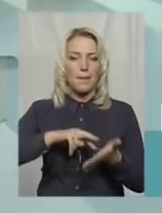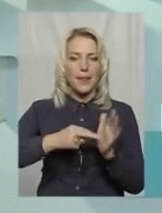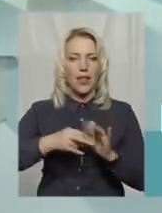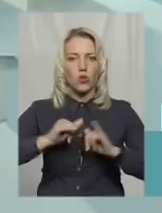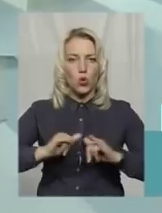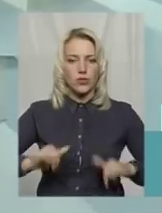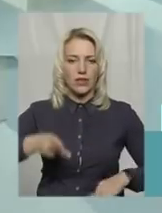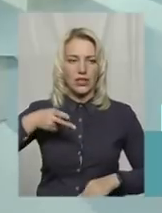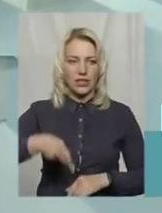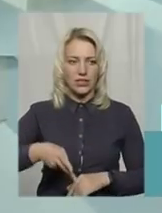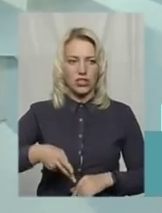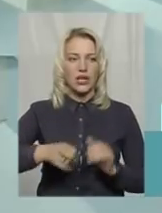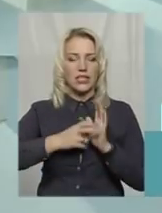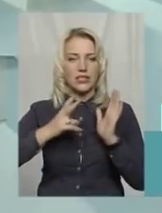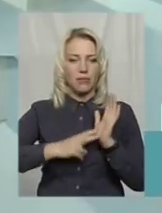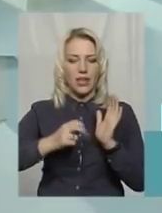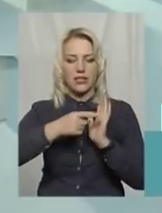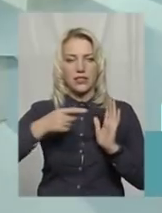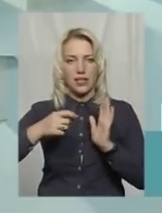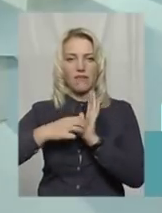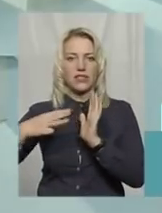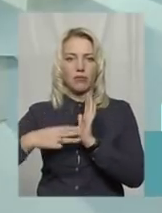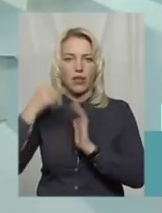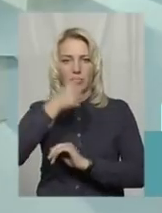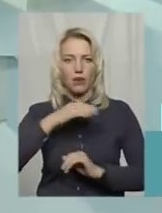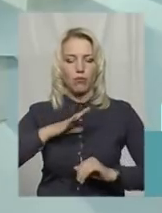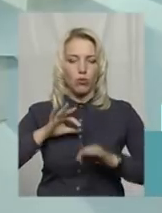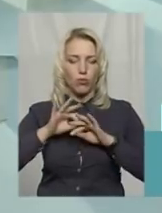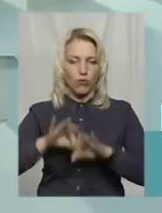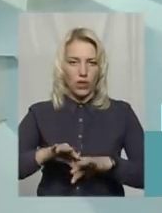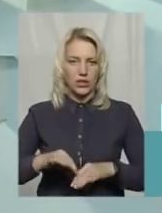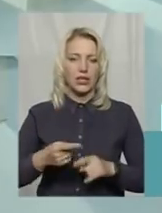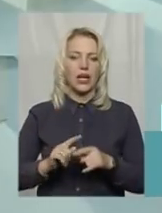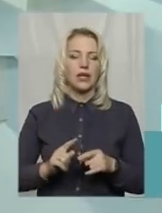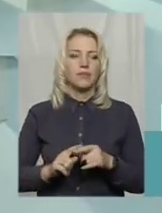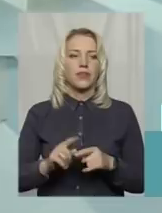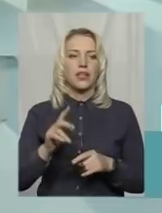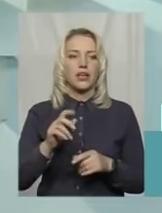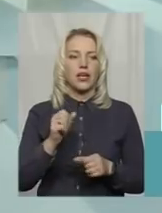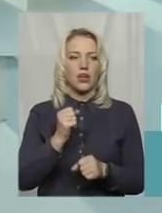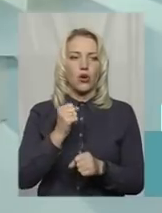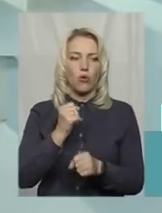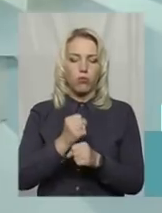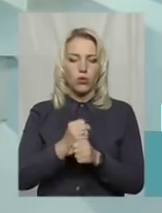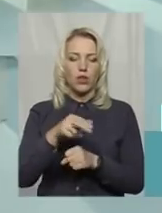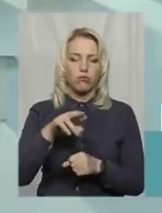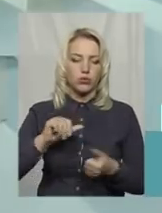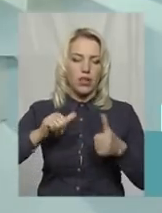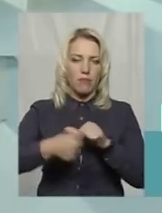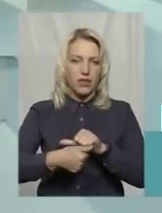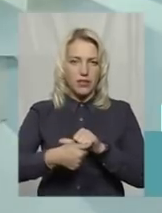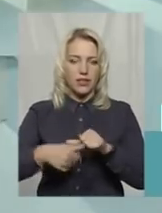2017-2018 рік, проводилась робота по заміні такого